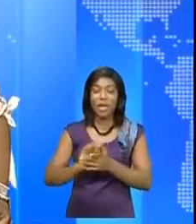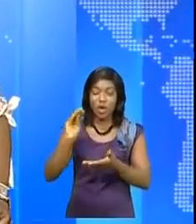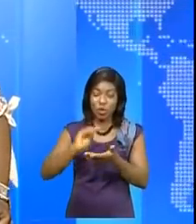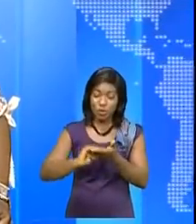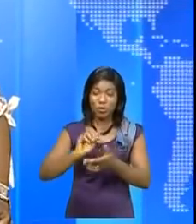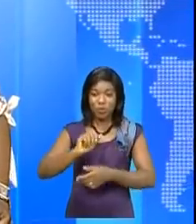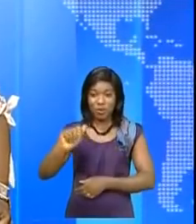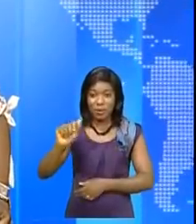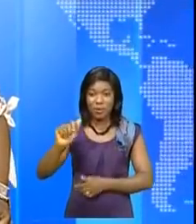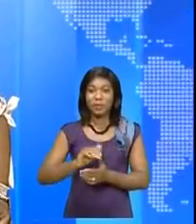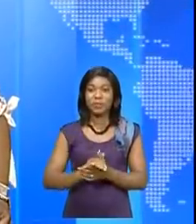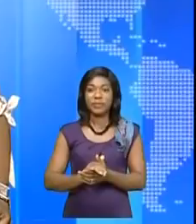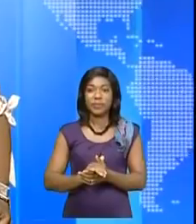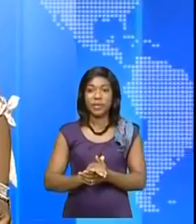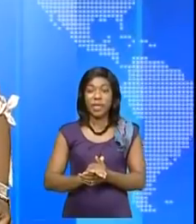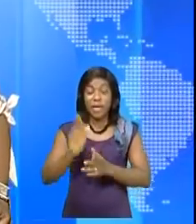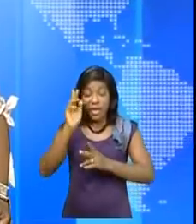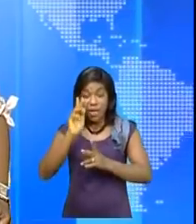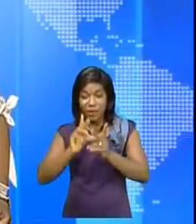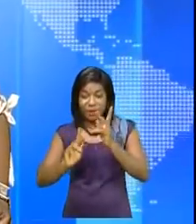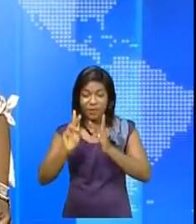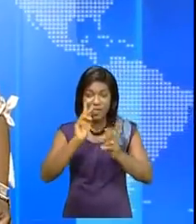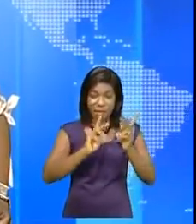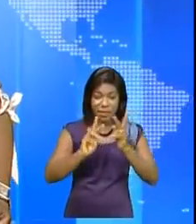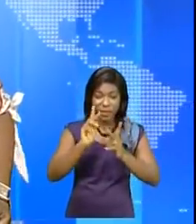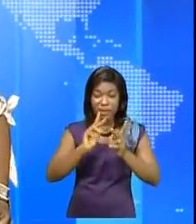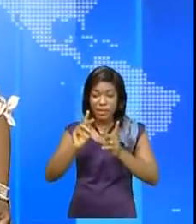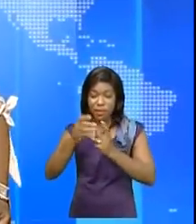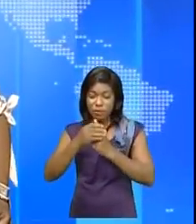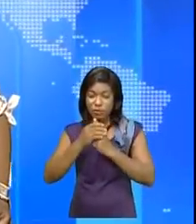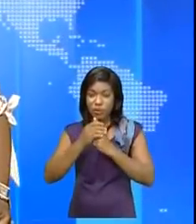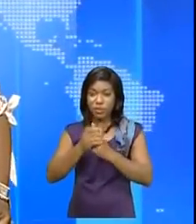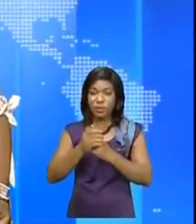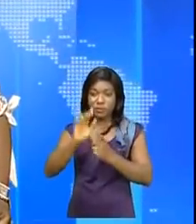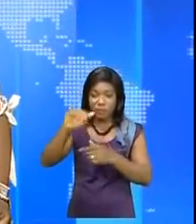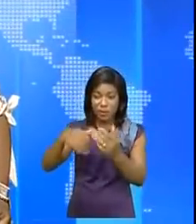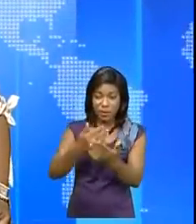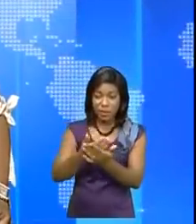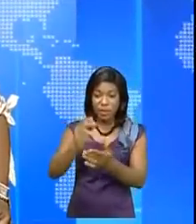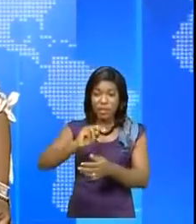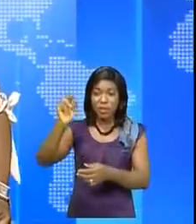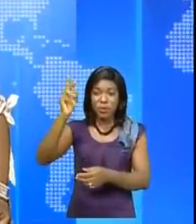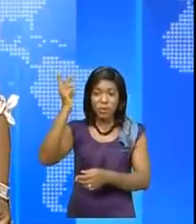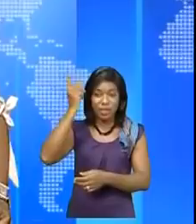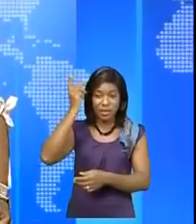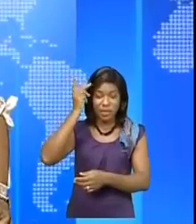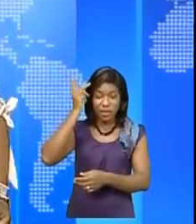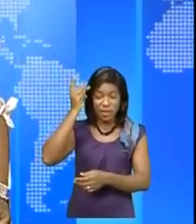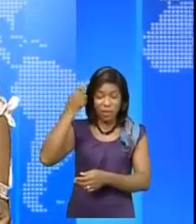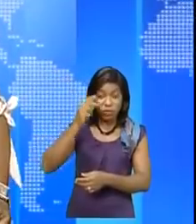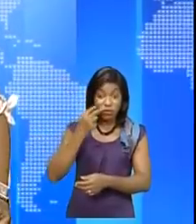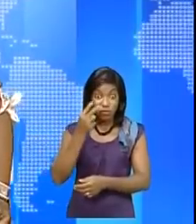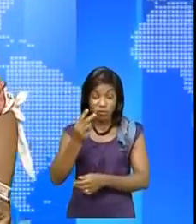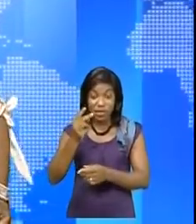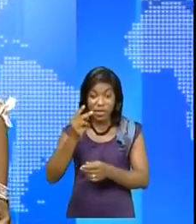Alexei Guizarro, envisage d'effectuer. Dans les tout prochains jours, une descente dans le Haut-Katanga, en vue d'avoir une